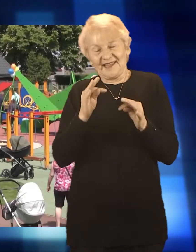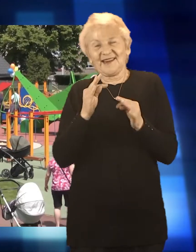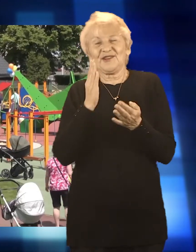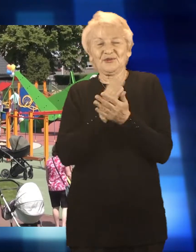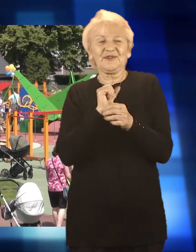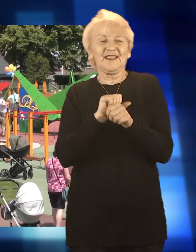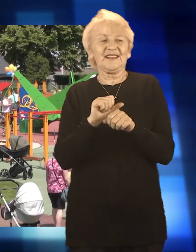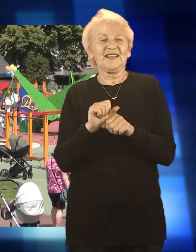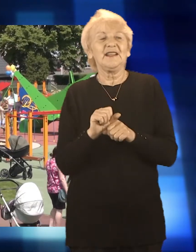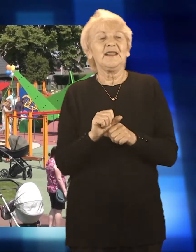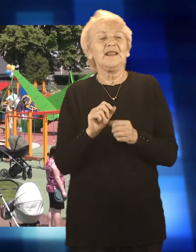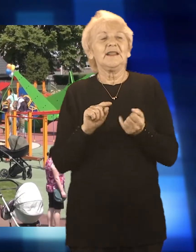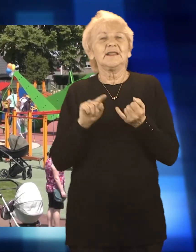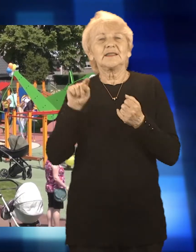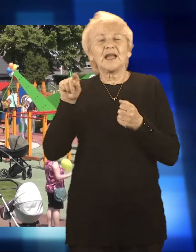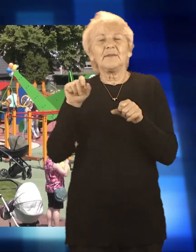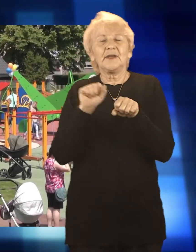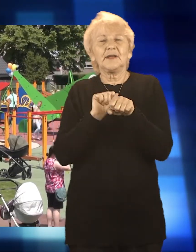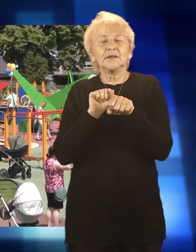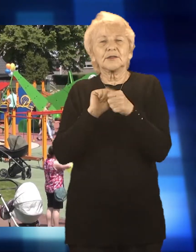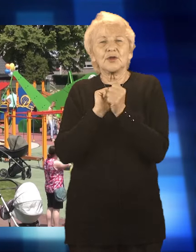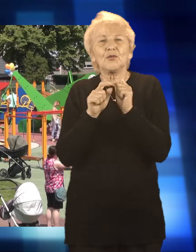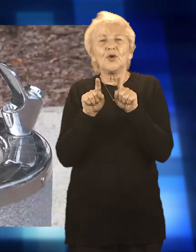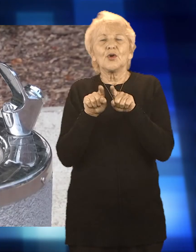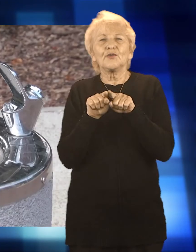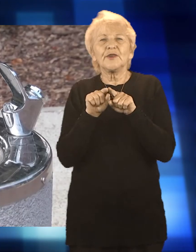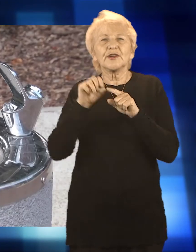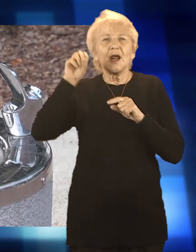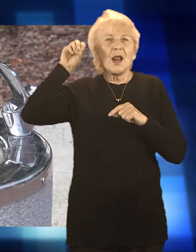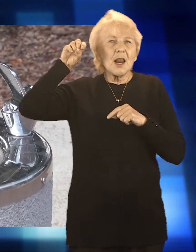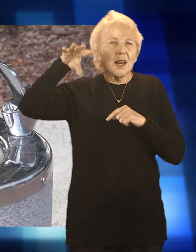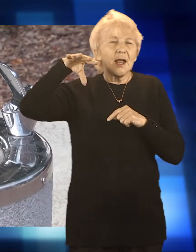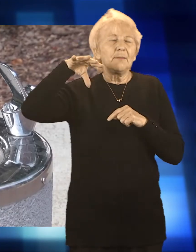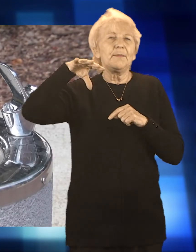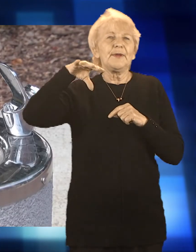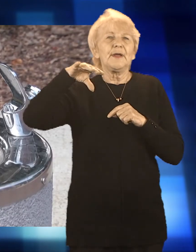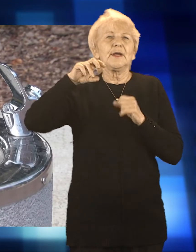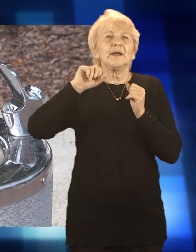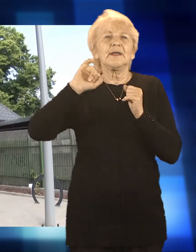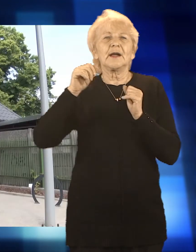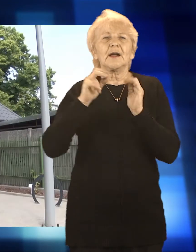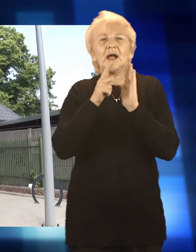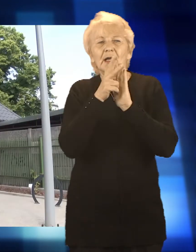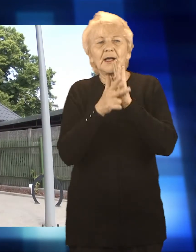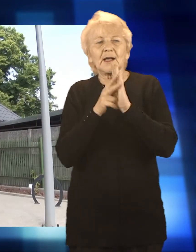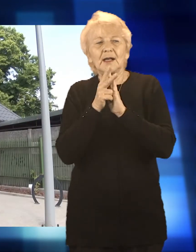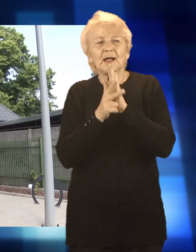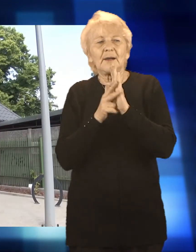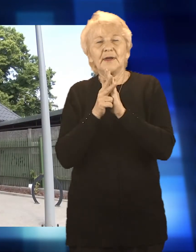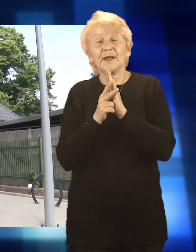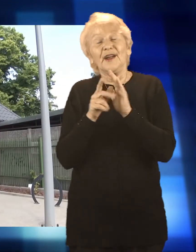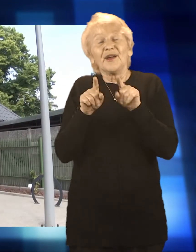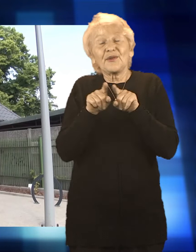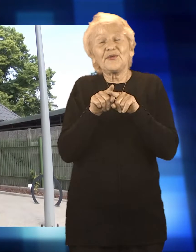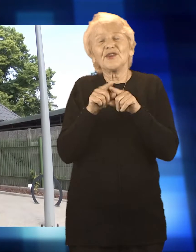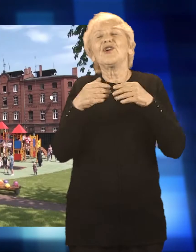Dodajmy, że na terenie parku, który wyposażony został w oświetlenie oraz monitoring znajdują się również nowo powstały zdrój uliczny oraz kompleksowo wyremontowany